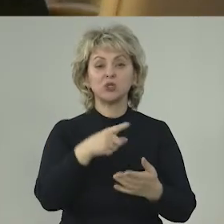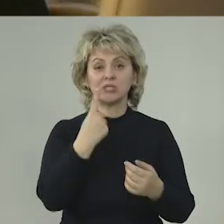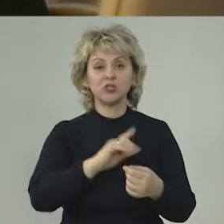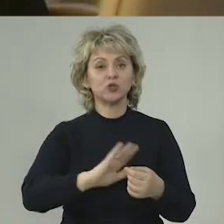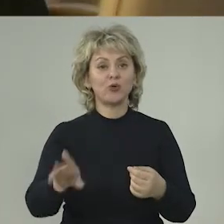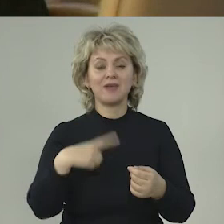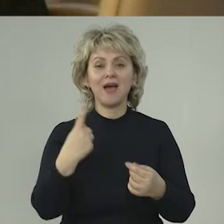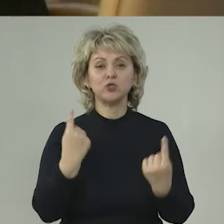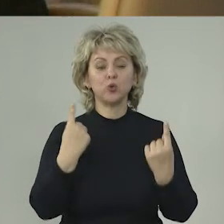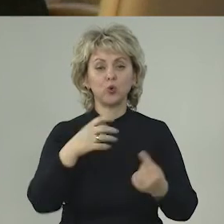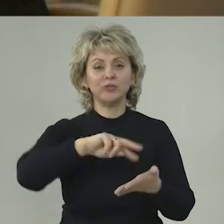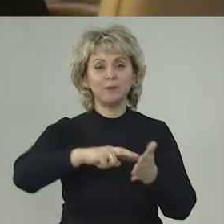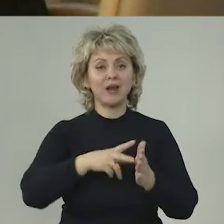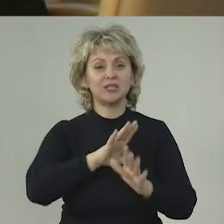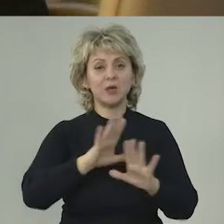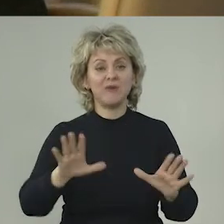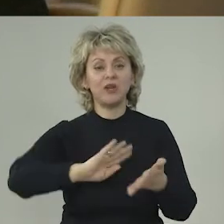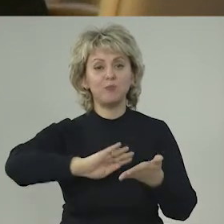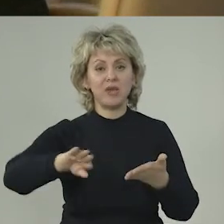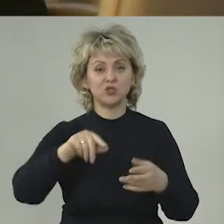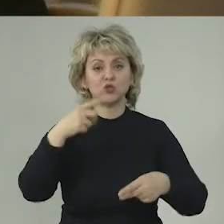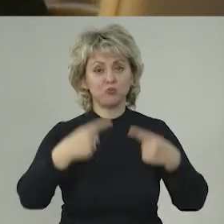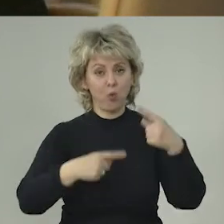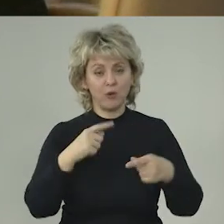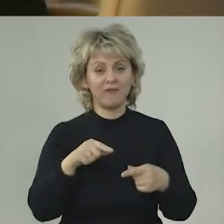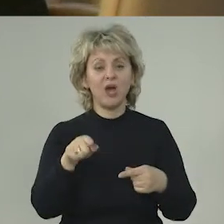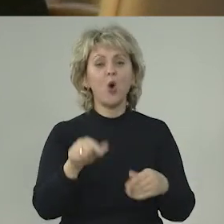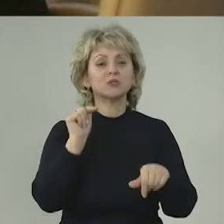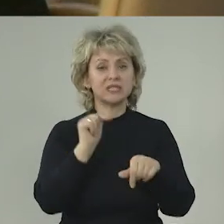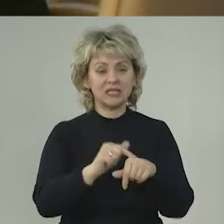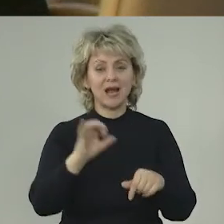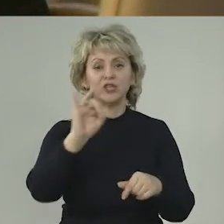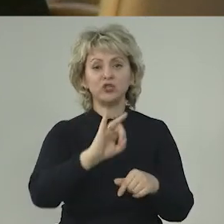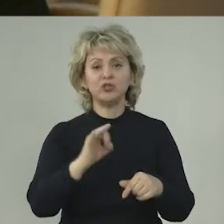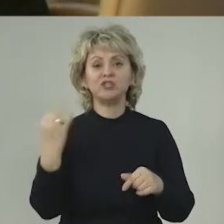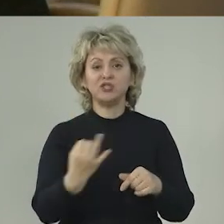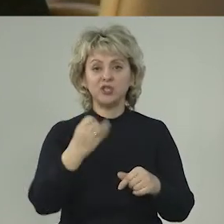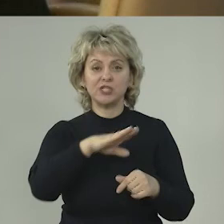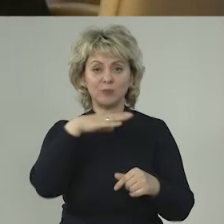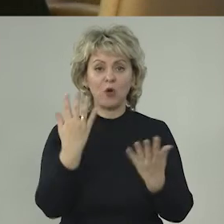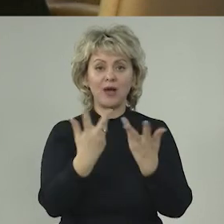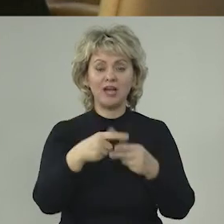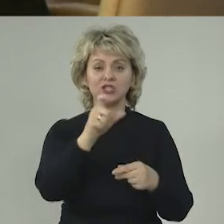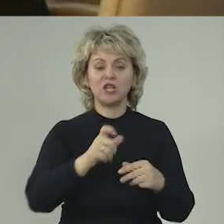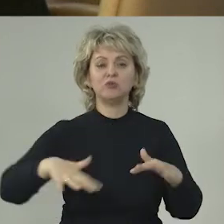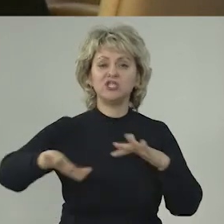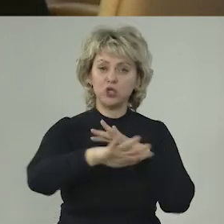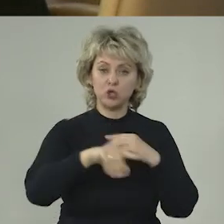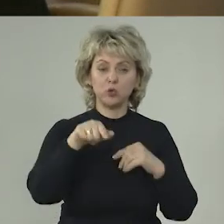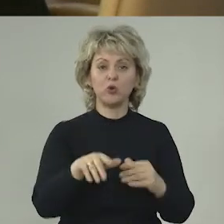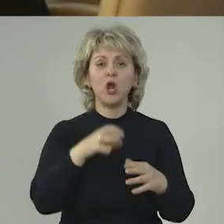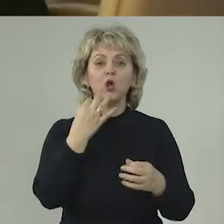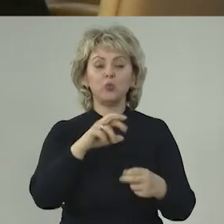оговориться, что ни один крупный проект не бывает бесспорным. Он затрагивает интересы очень большого количества людей, территорий,